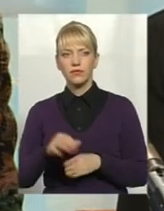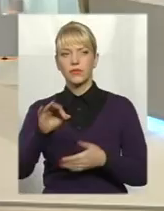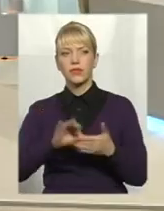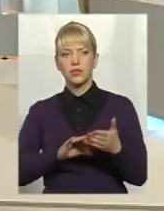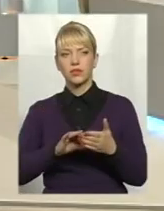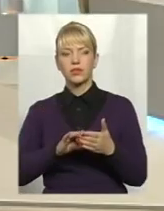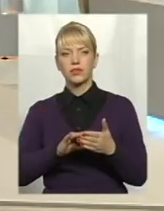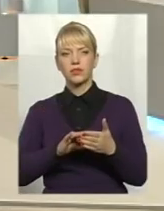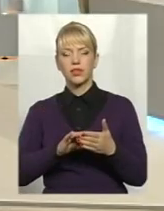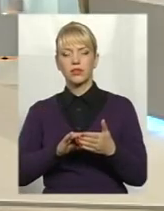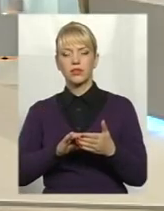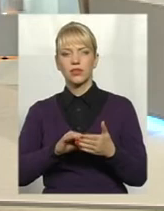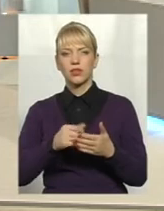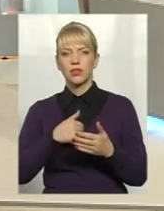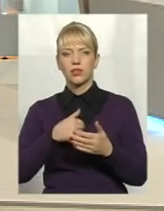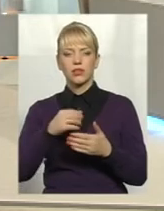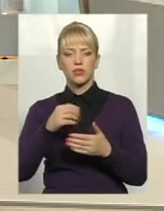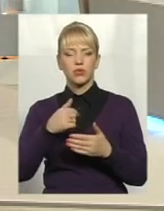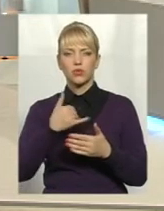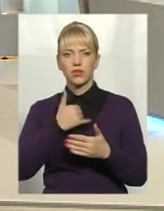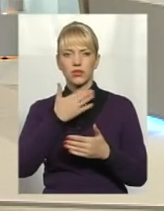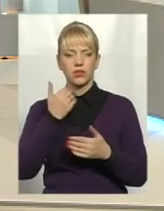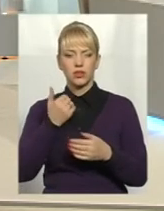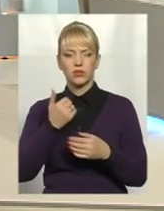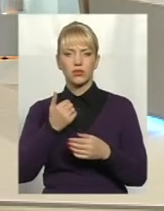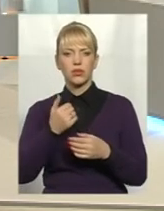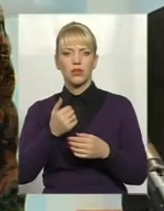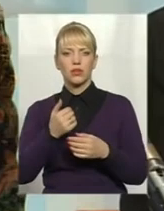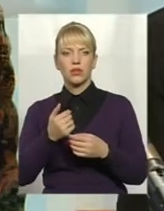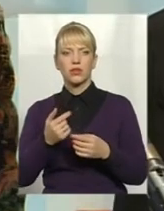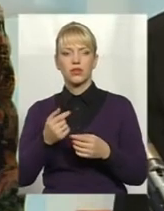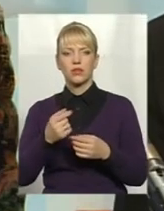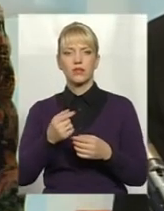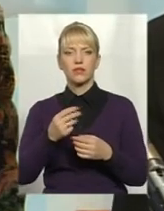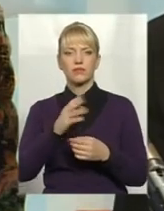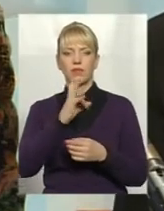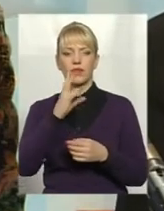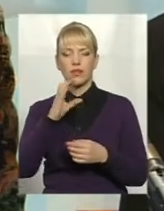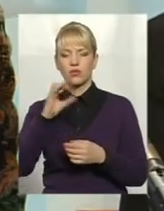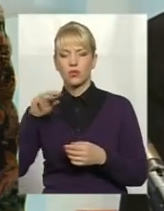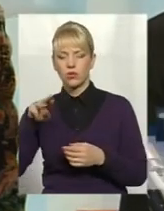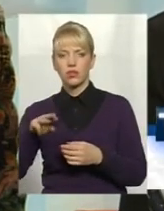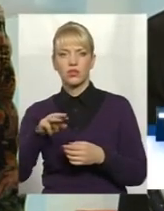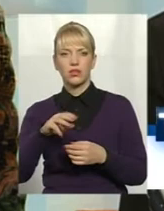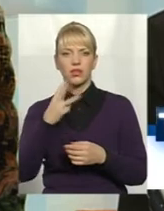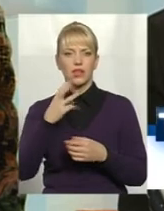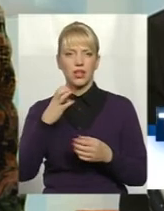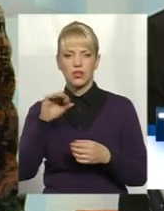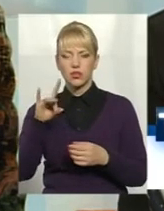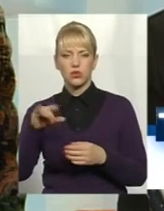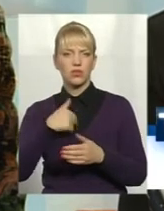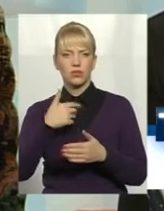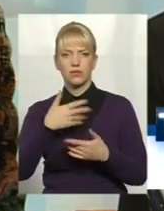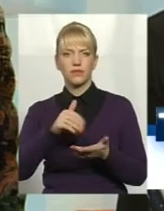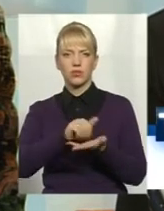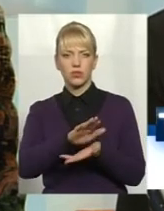від не сорту, а від второго сорту, залишився тільки перший сорт. Так, як на всіх нормальних ринках так є. Ілі